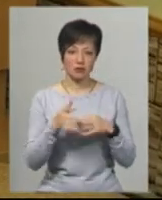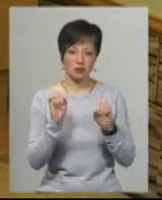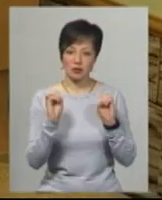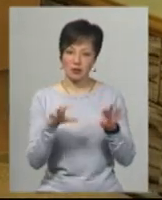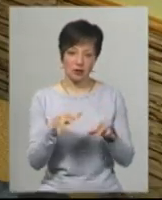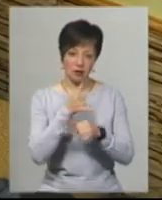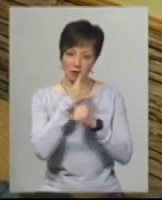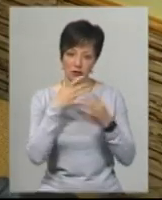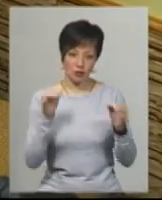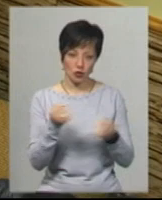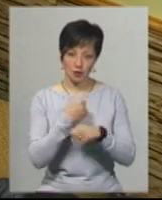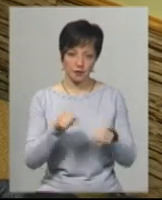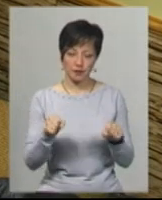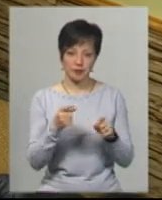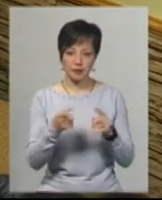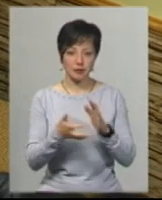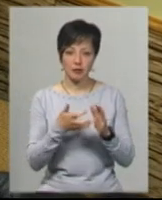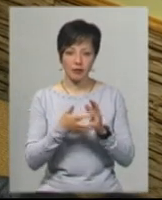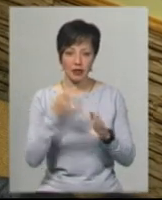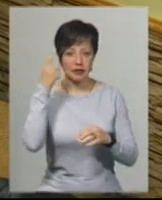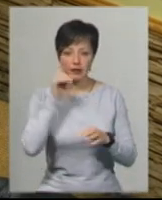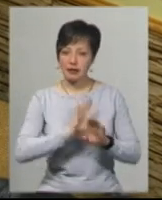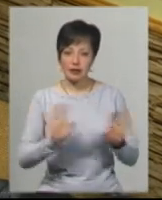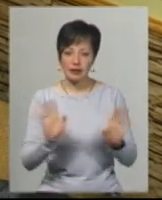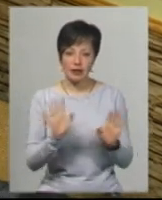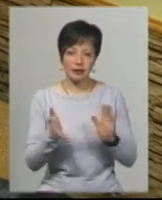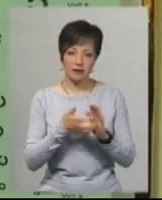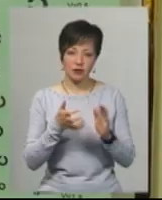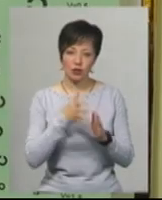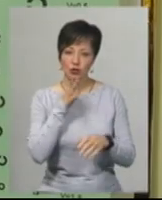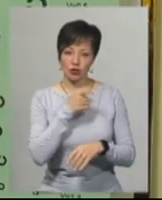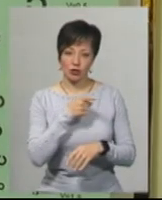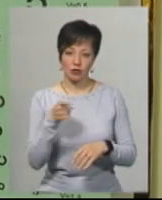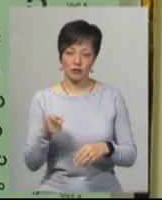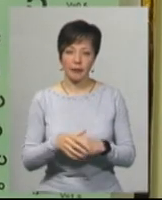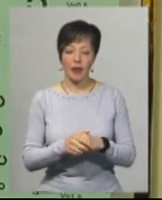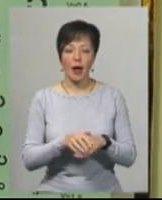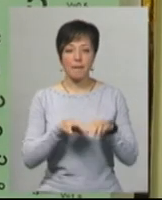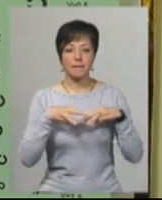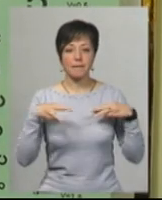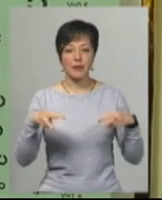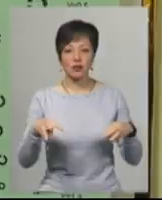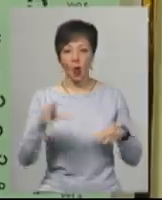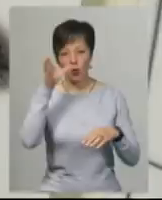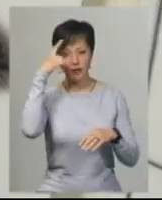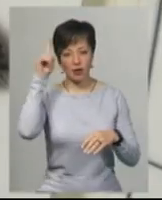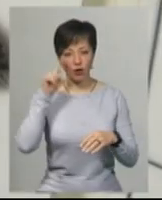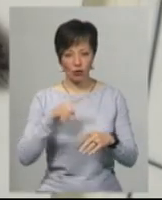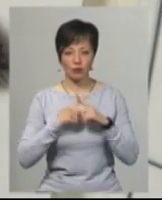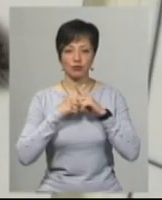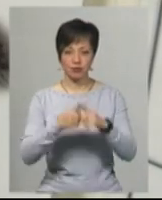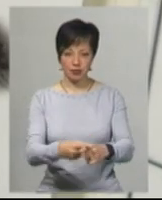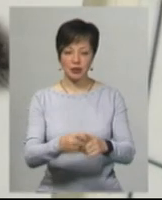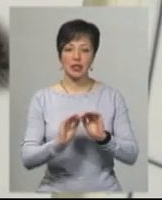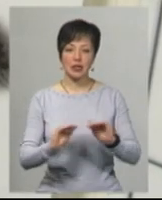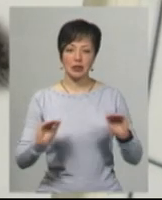його просто не здасть. Не тому, що йому недостатньо знань, а тому, що не вистачає часу. Міністерство освіти та науки України пішло на зустріч дітям із